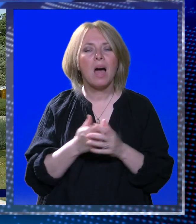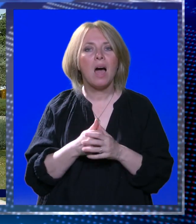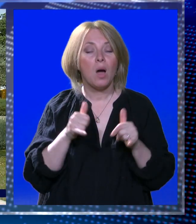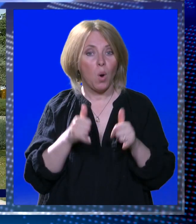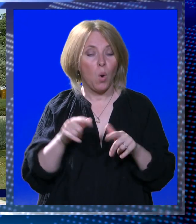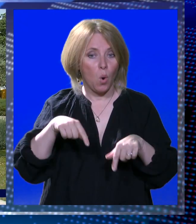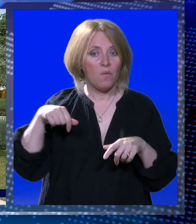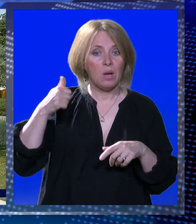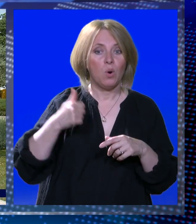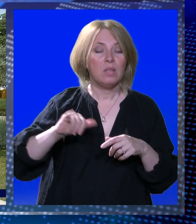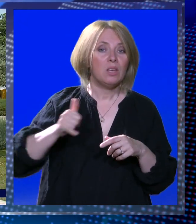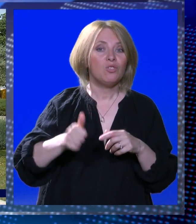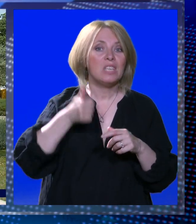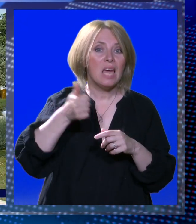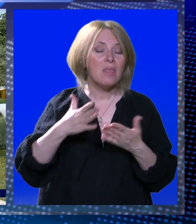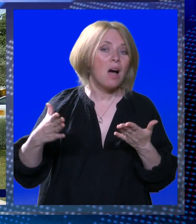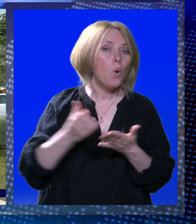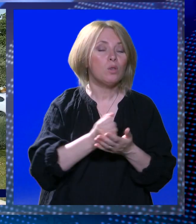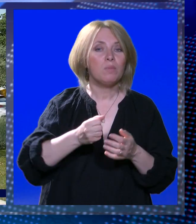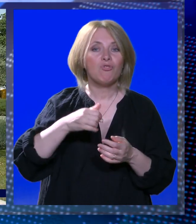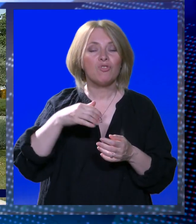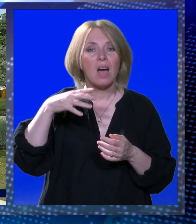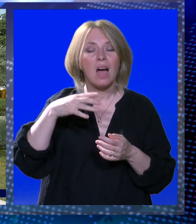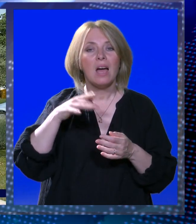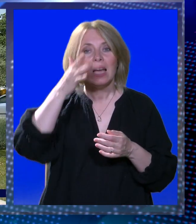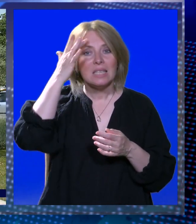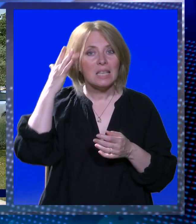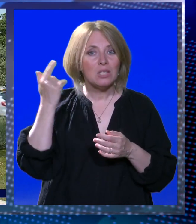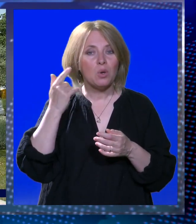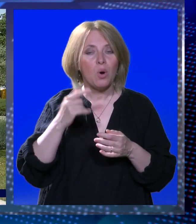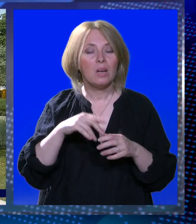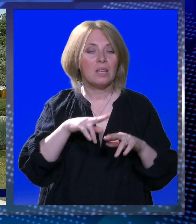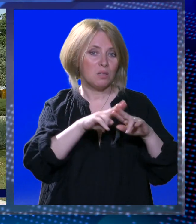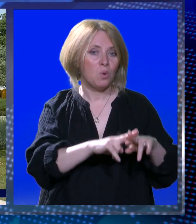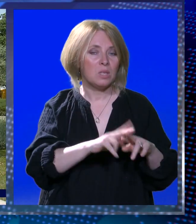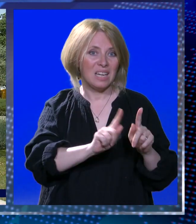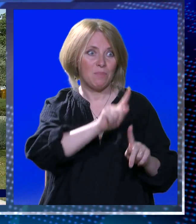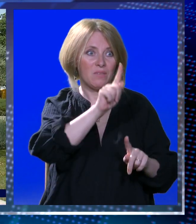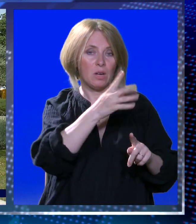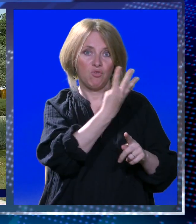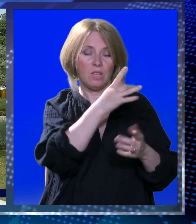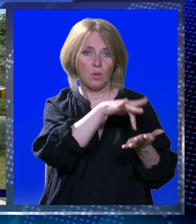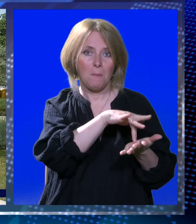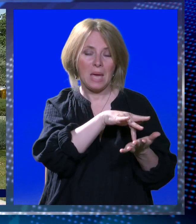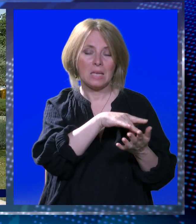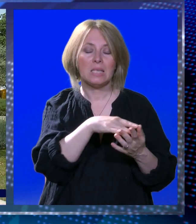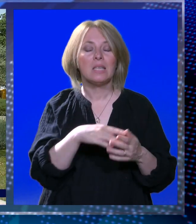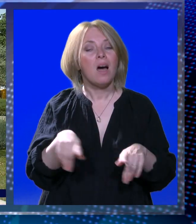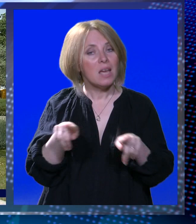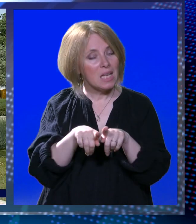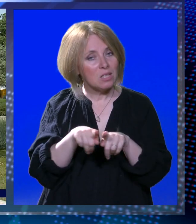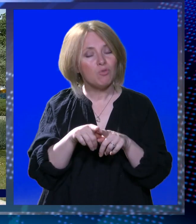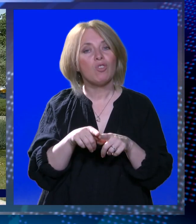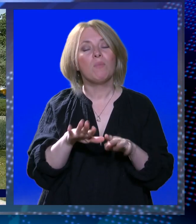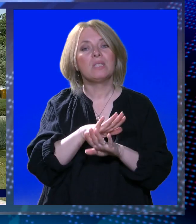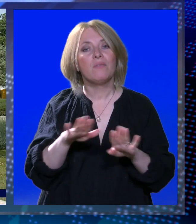godine, još jedna uspješna sezona iza nas gdje smo u prvoj ligi ostali u samom vrhu, na kraju na četvrtom mjestu i također